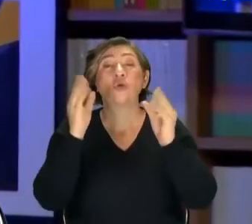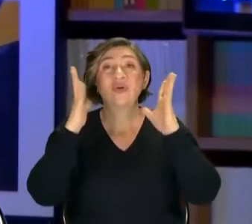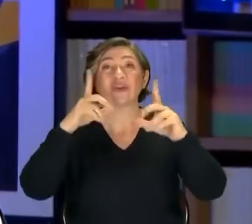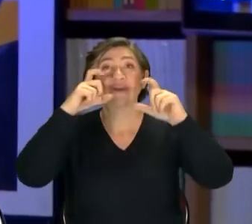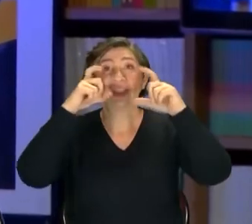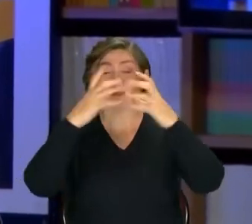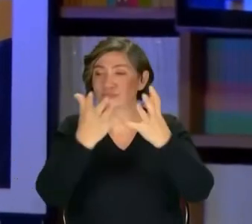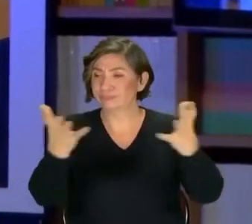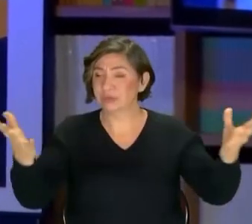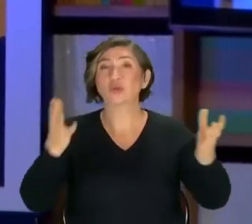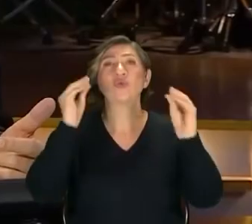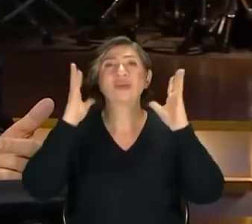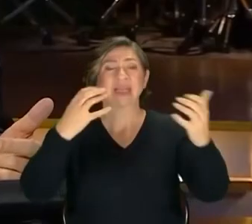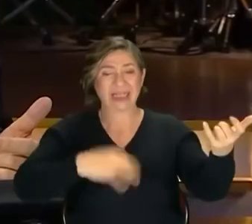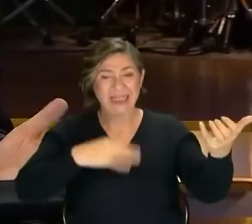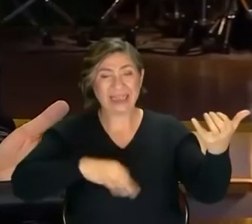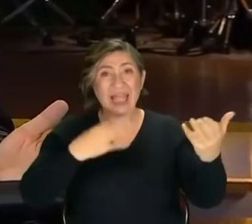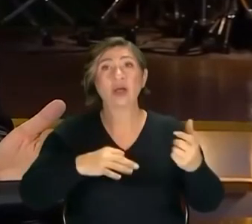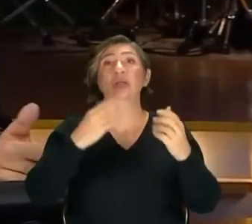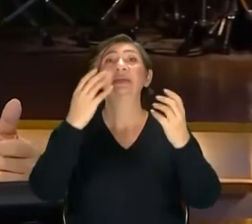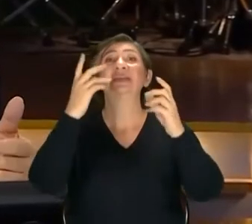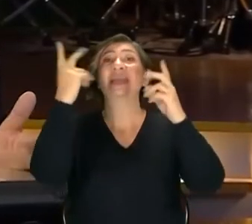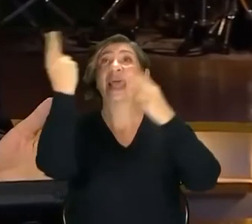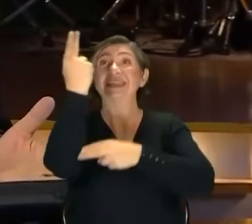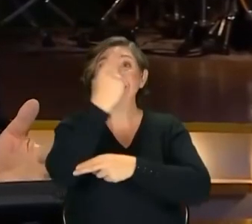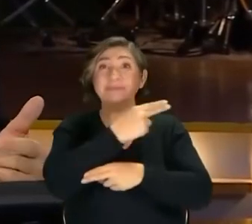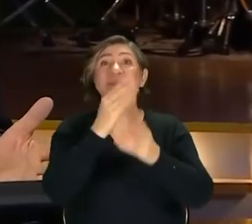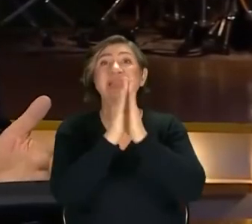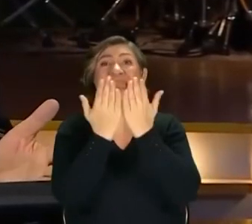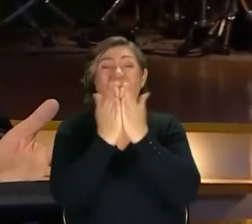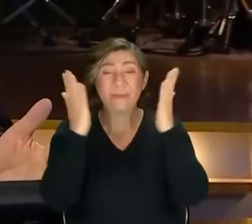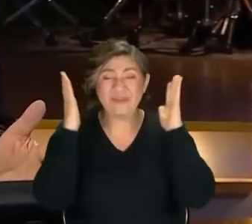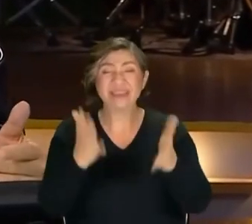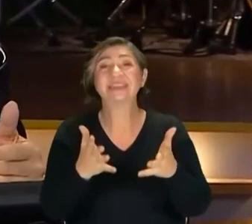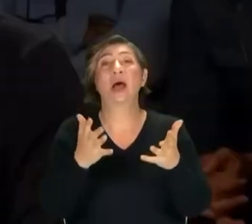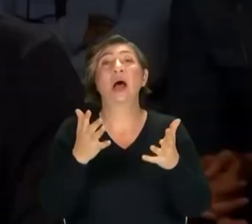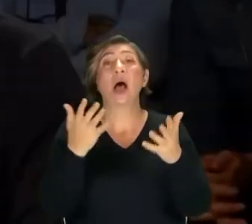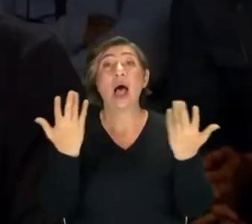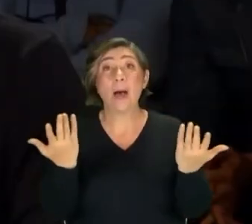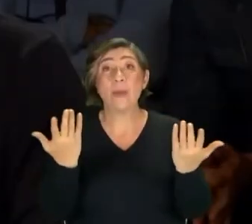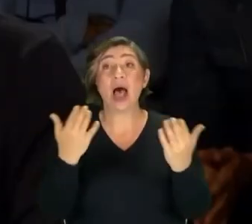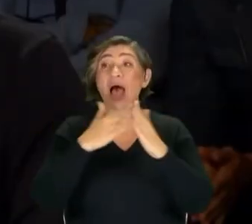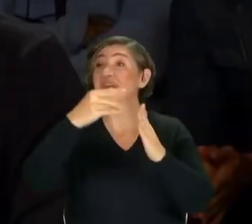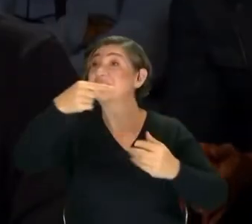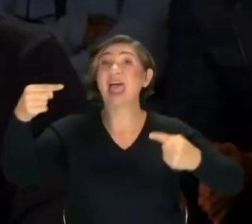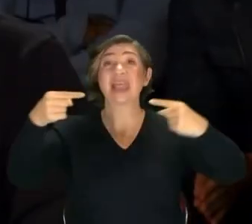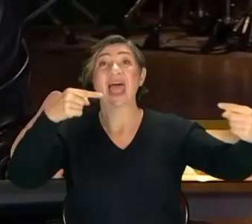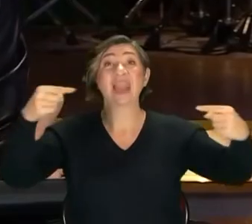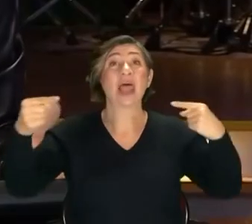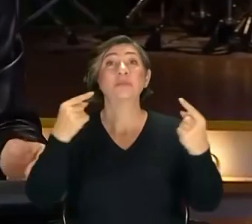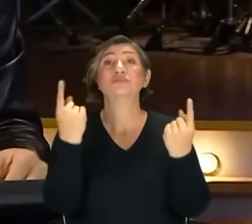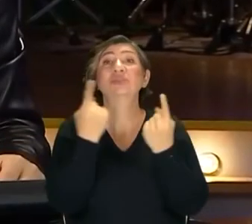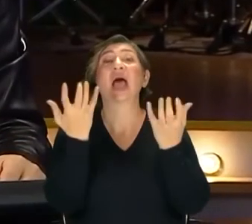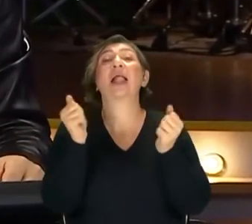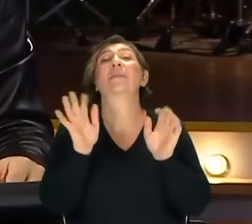fazla fotoğraf makinem, çok fazla gitarım, çok fazla tablo, çok fazla kitap, çok fazla şu bu. Ama apartman dairesi olarak